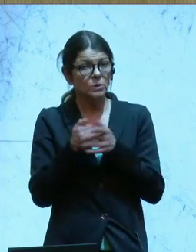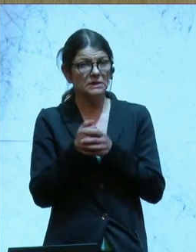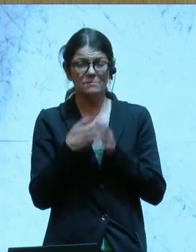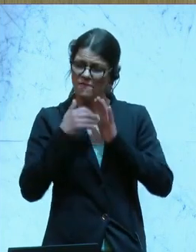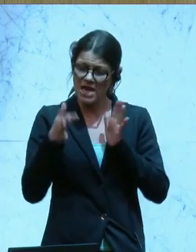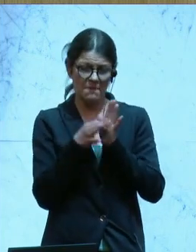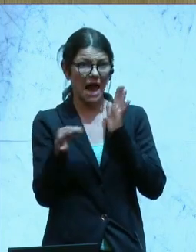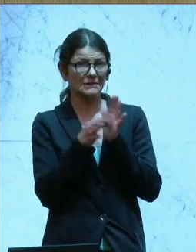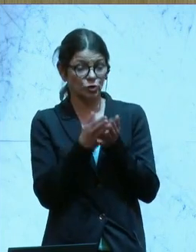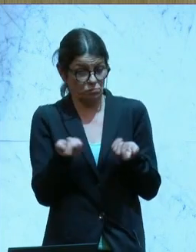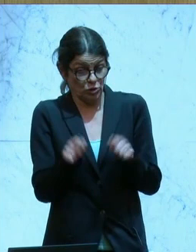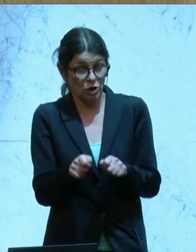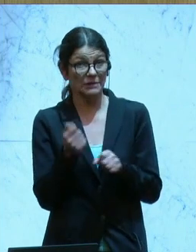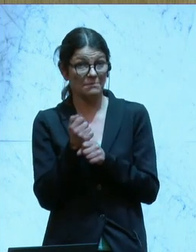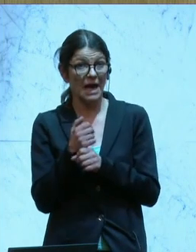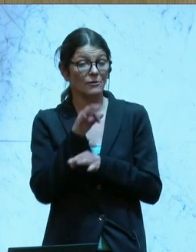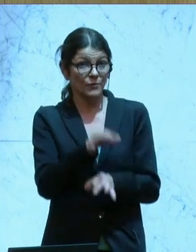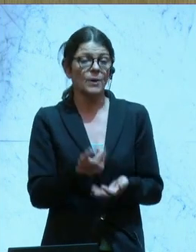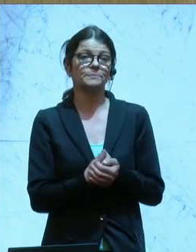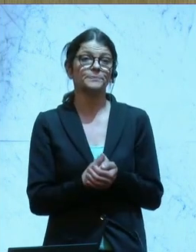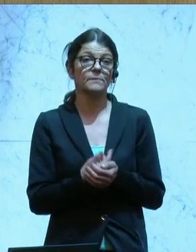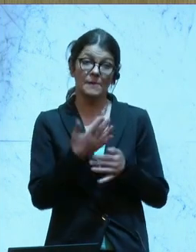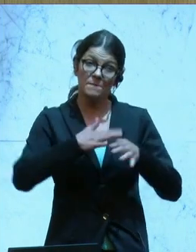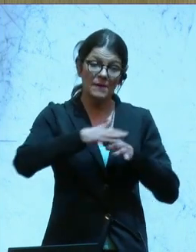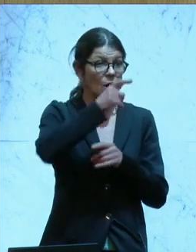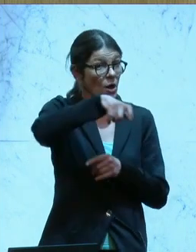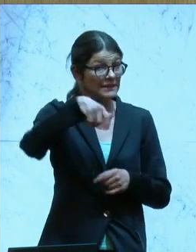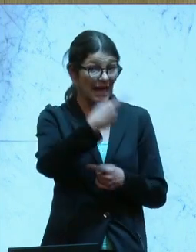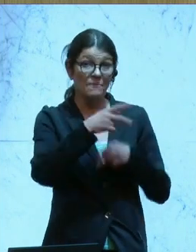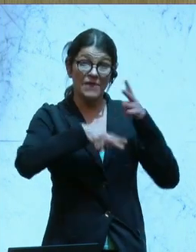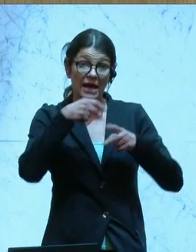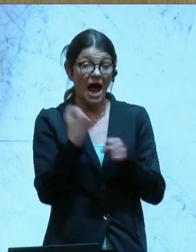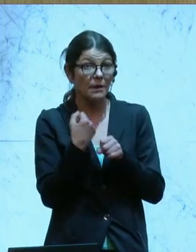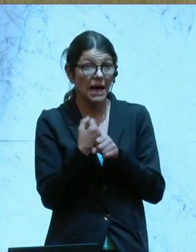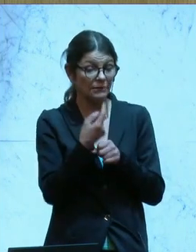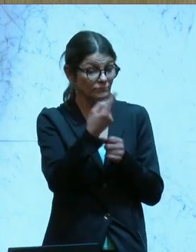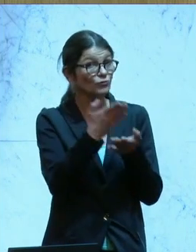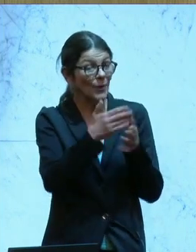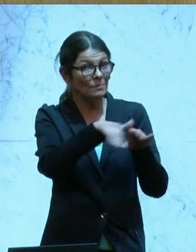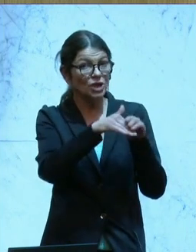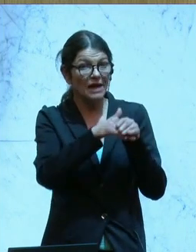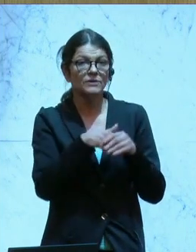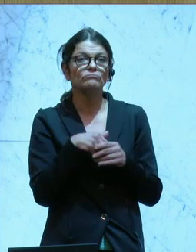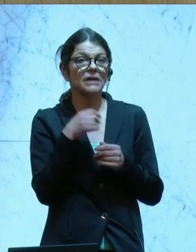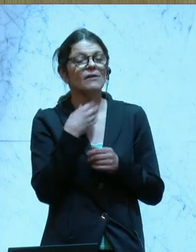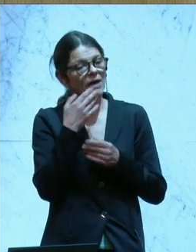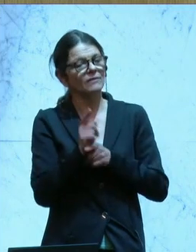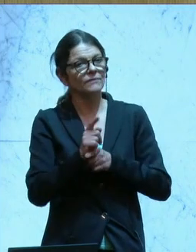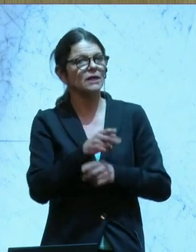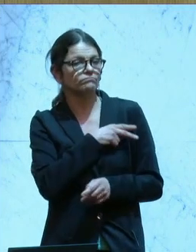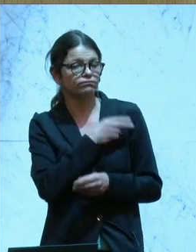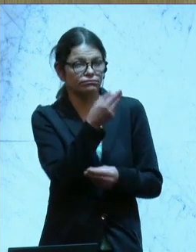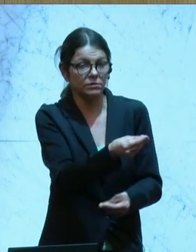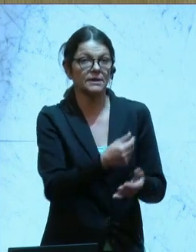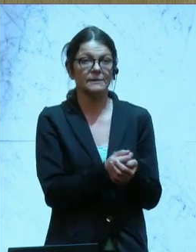Maßnahmen beschlossen und gesetzt, um zum einen die in der Pflege tätigen und beschäftigten Personen zu honorieren für ihre